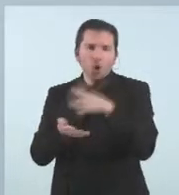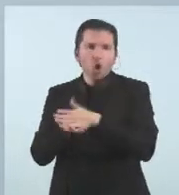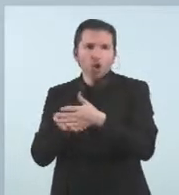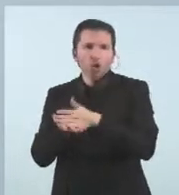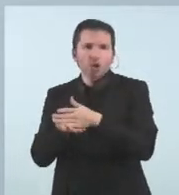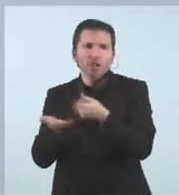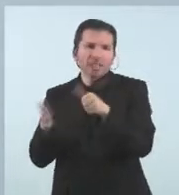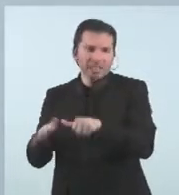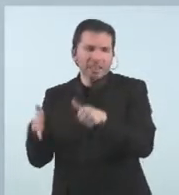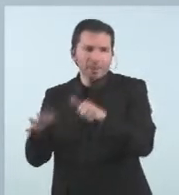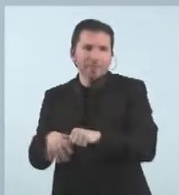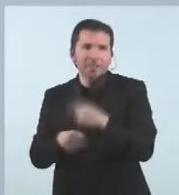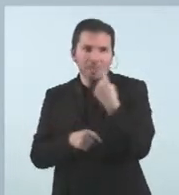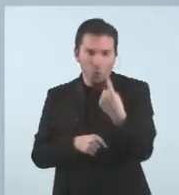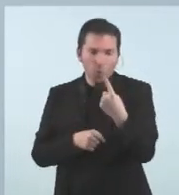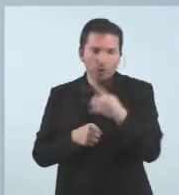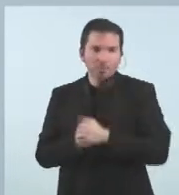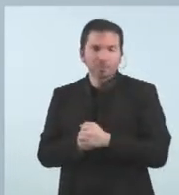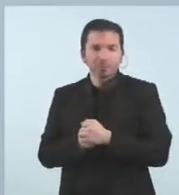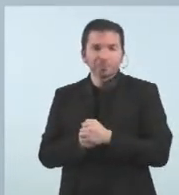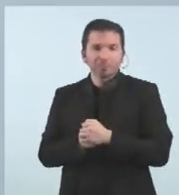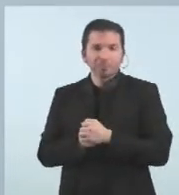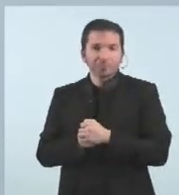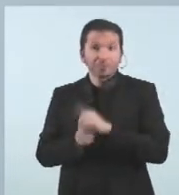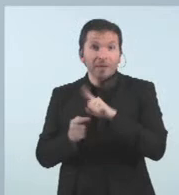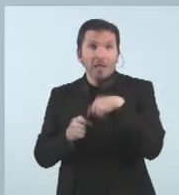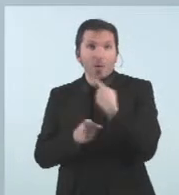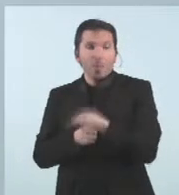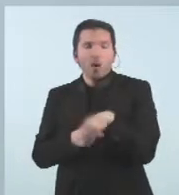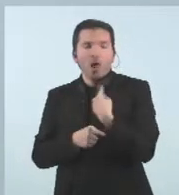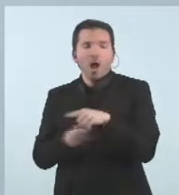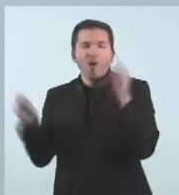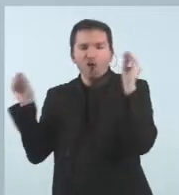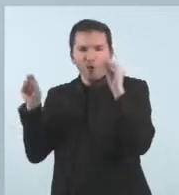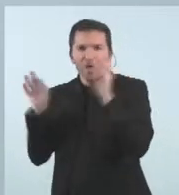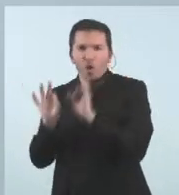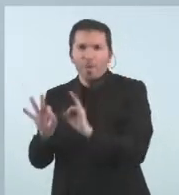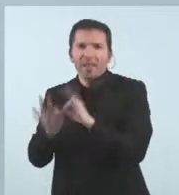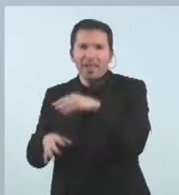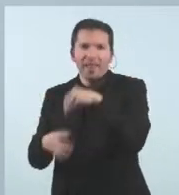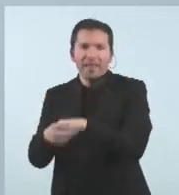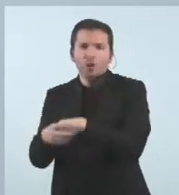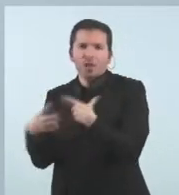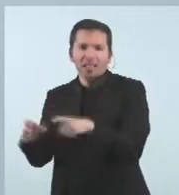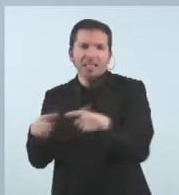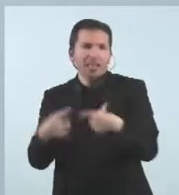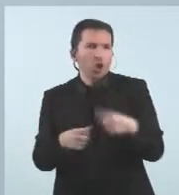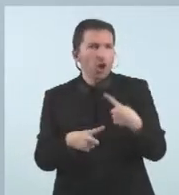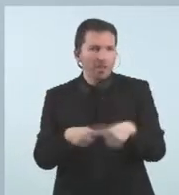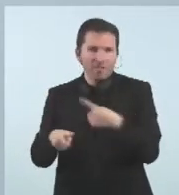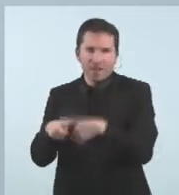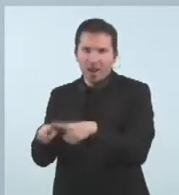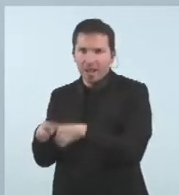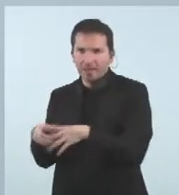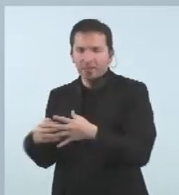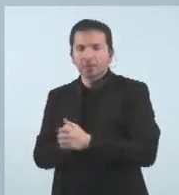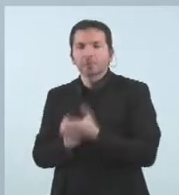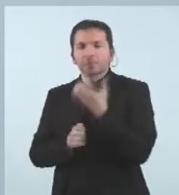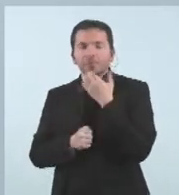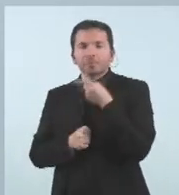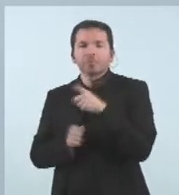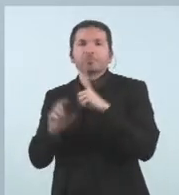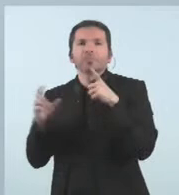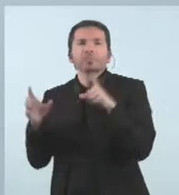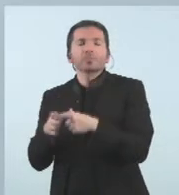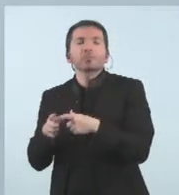i després hi ha formacions especialitzades en diferents sectors i aquí m'agradaria destacar doncs el curs de capacitació d'instal·lador